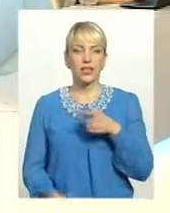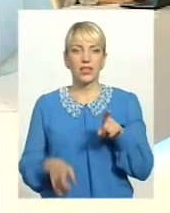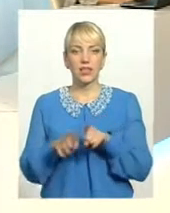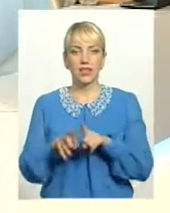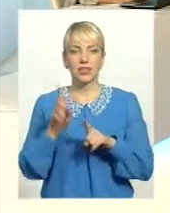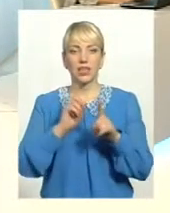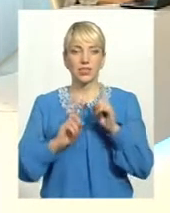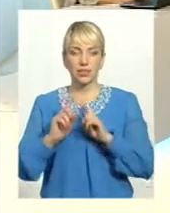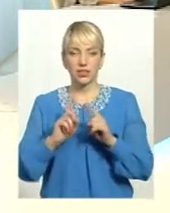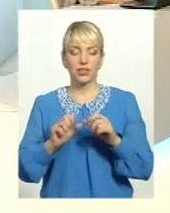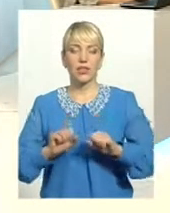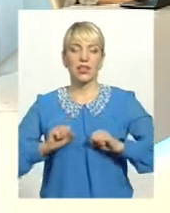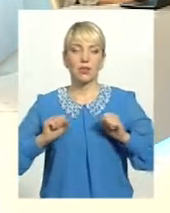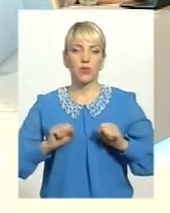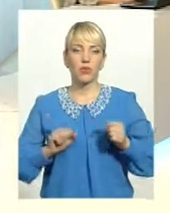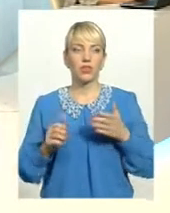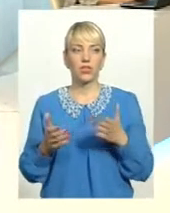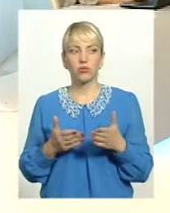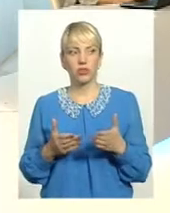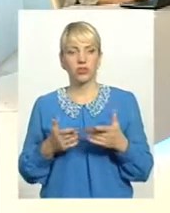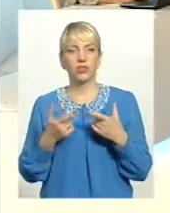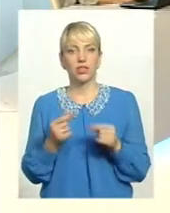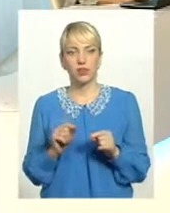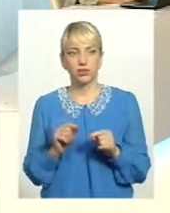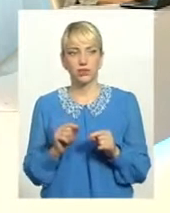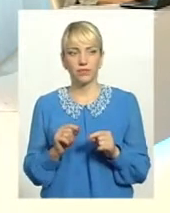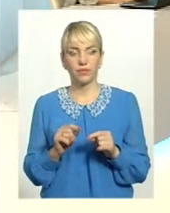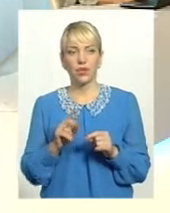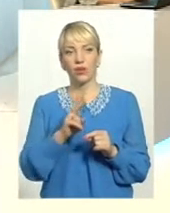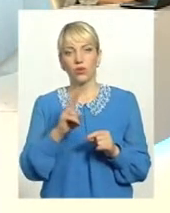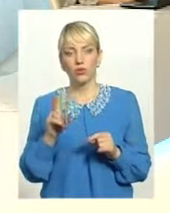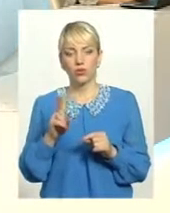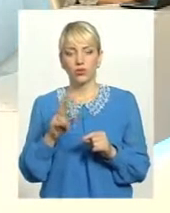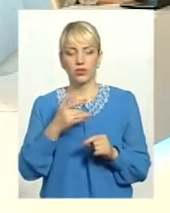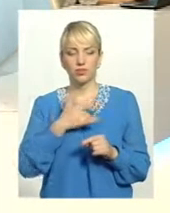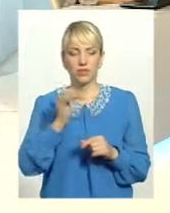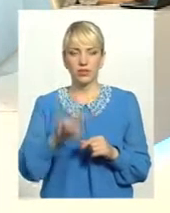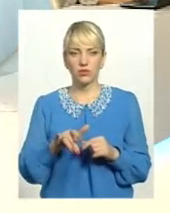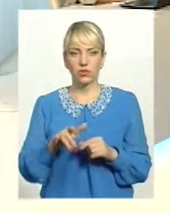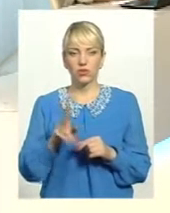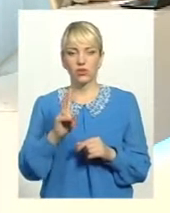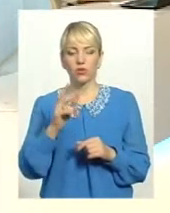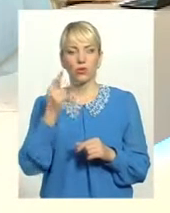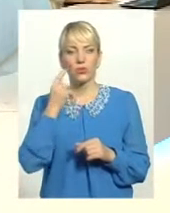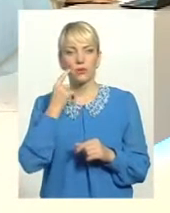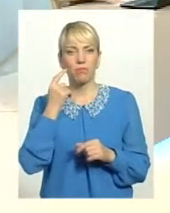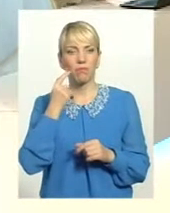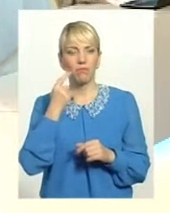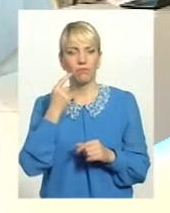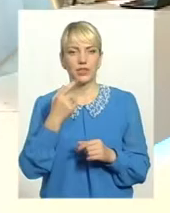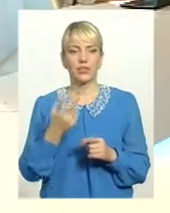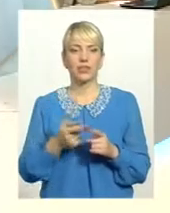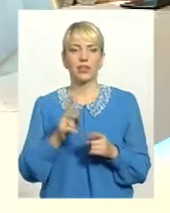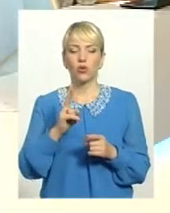Здавалося б, намагаємося якимось чином десь когось приструнити, когось пристадити, когось може